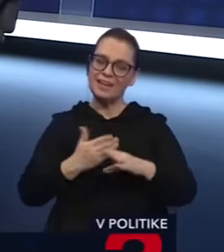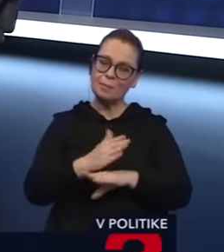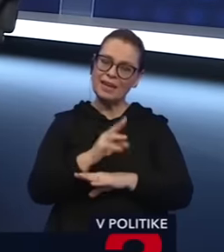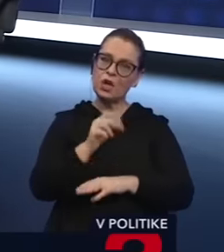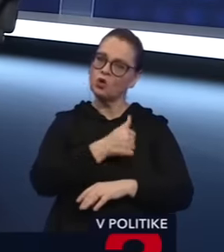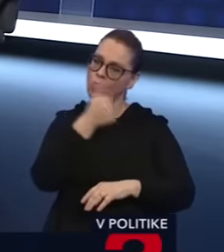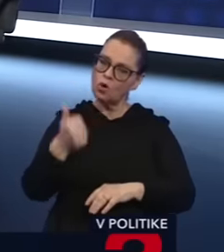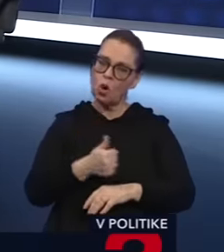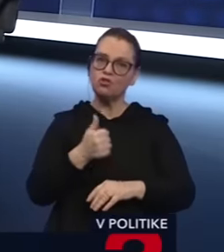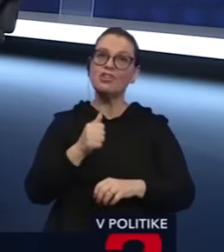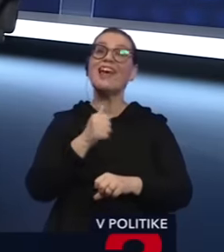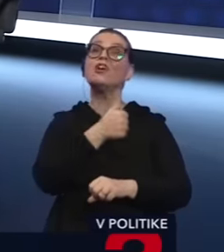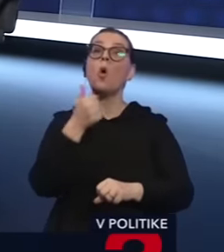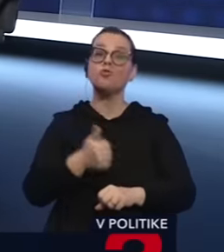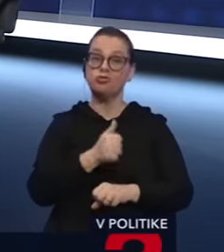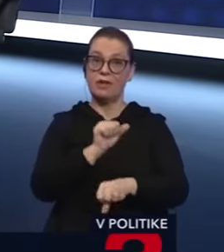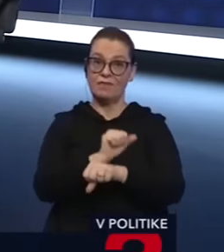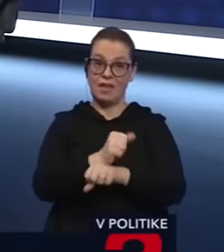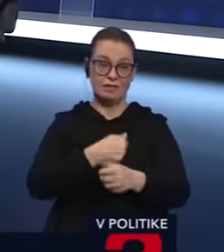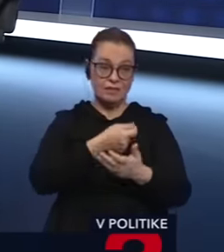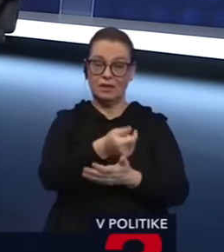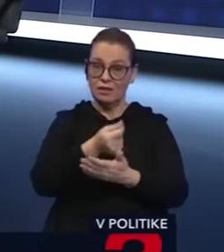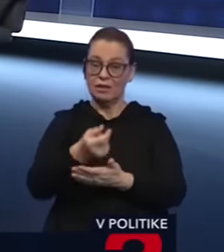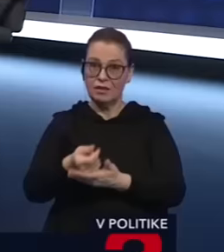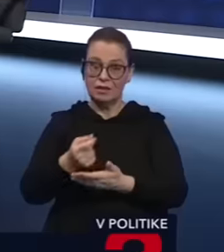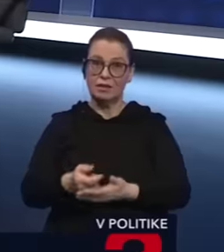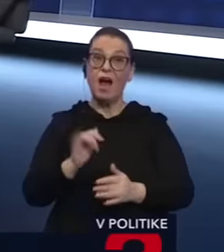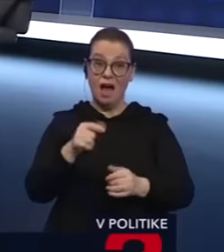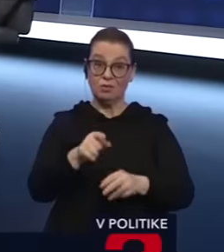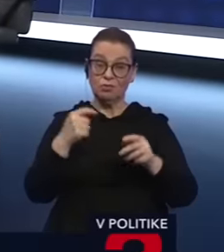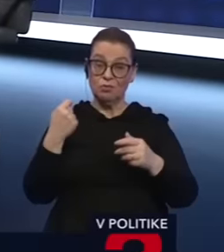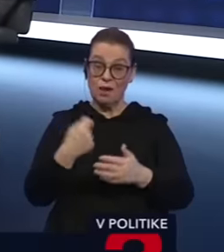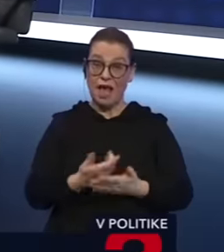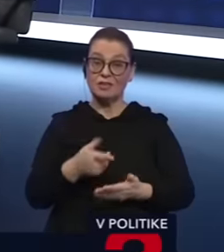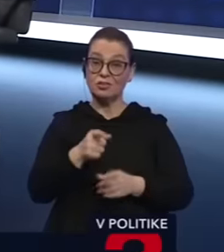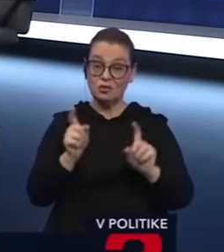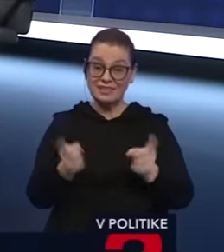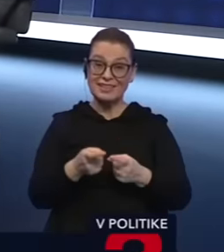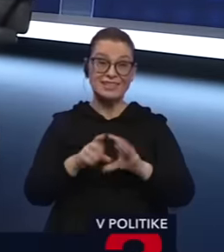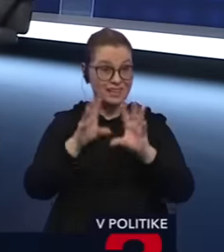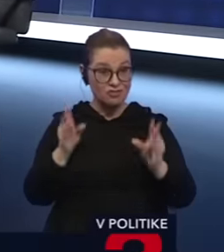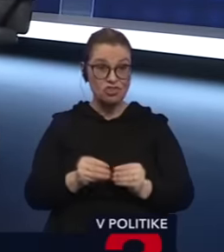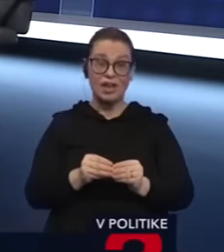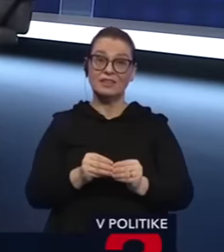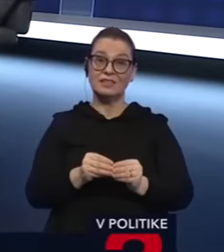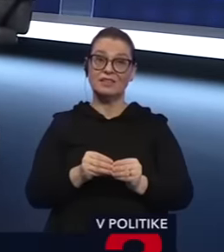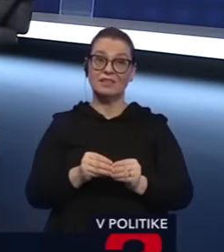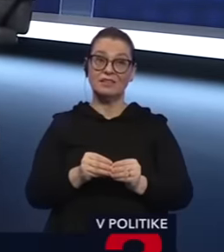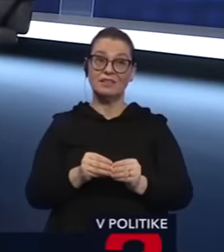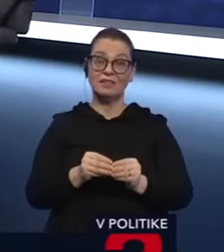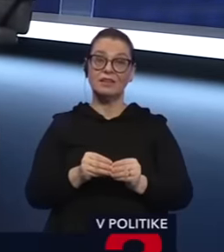väzenský systém, tí väzni, tak to áno, to platí, lebo toto už zistili všetci, ktorí mali drakonické, že